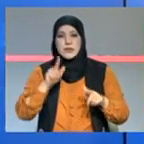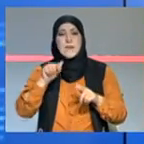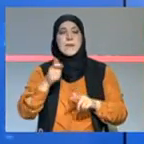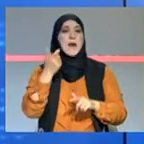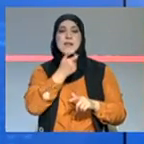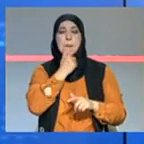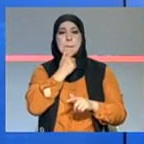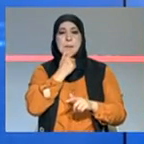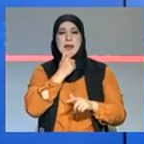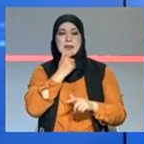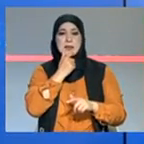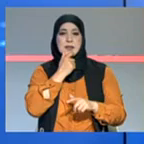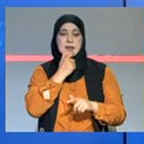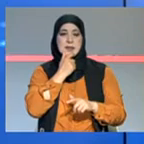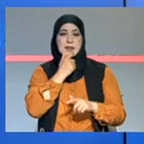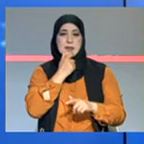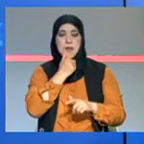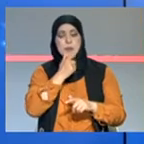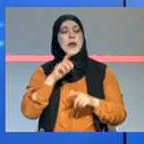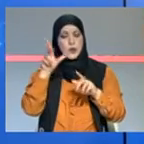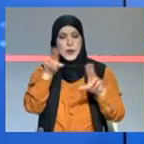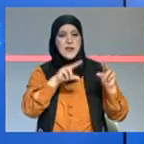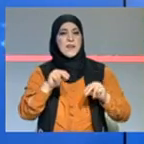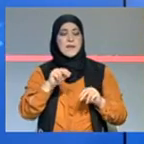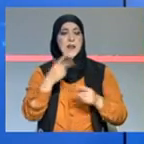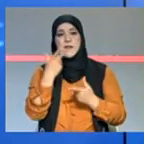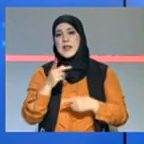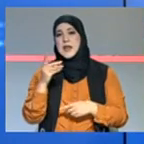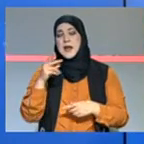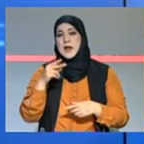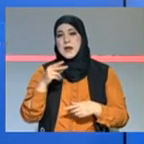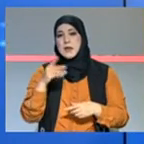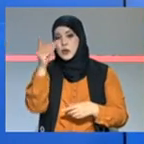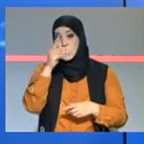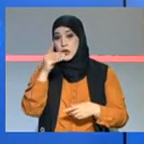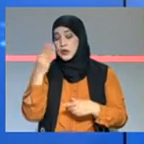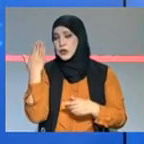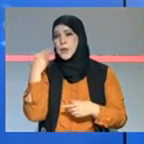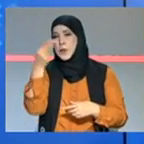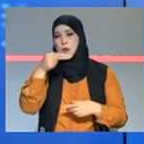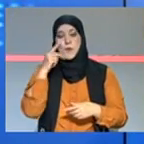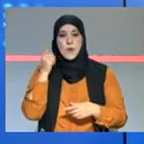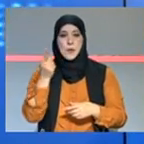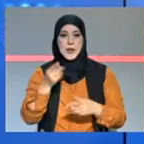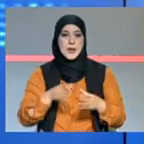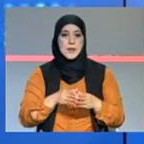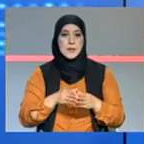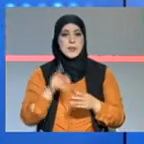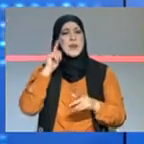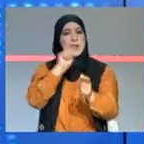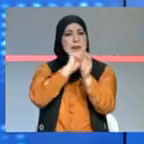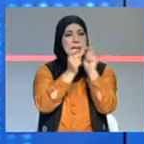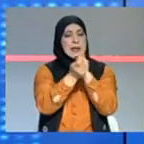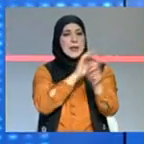وحتى آخر واحدة يظهر اللي صاروا في الشهر اللي فات النوع عن التغييرات ولا الموتاسيون مكانوش موجودة